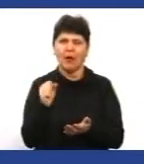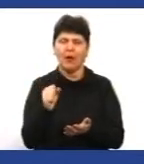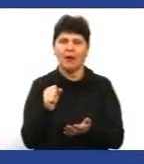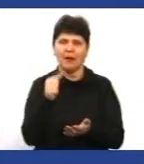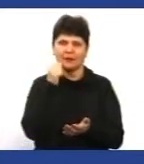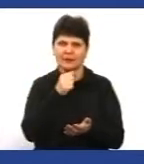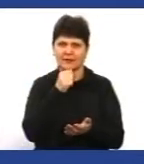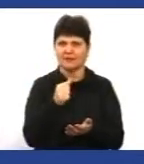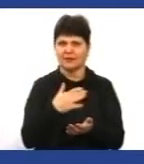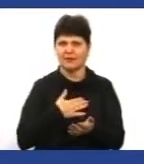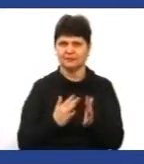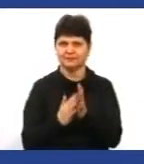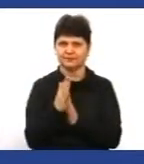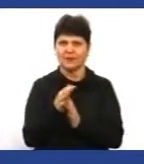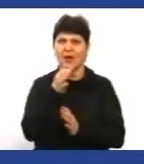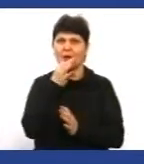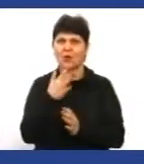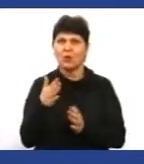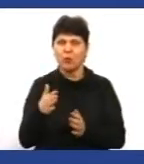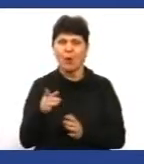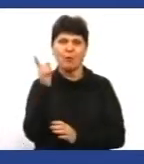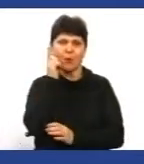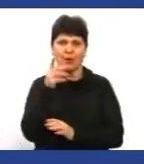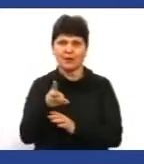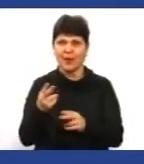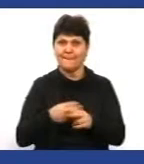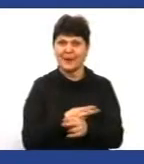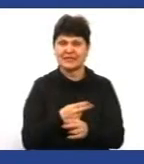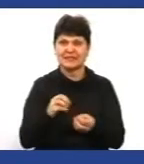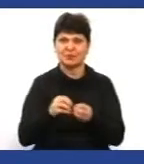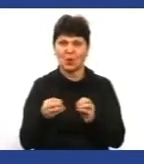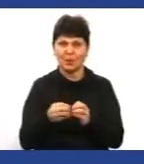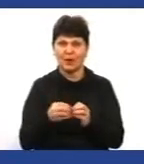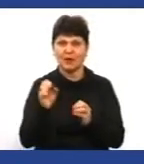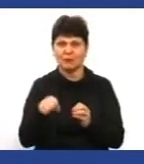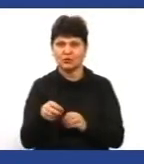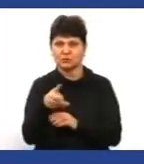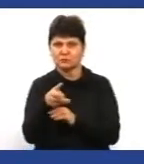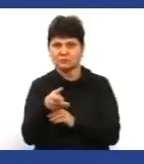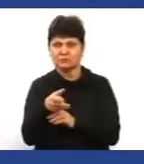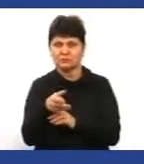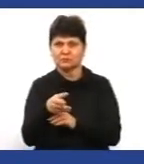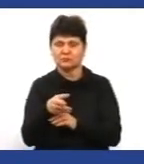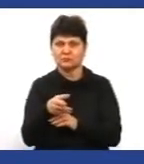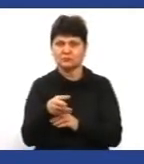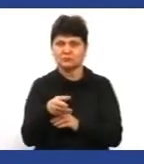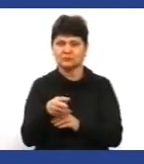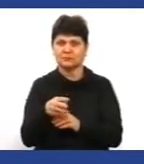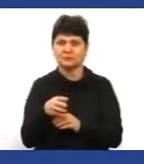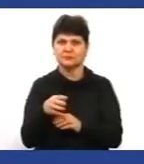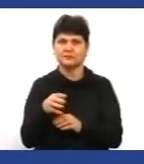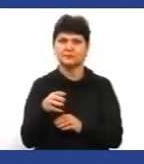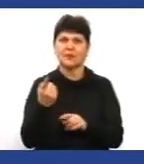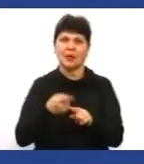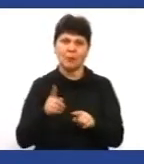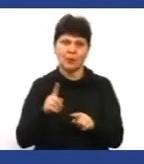розрастає, і по сути на любому мобільному телефоні ви без проблем можете обнашувати любі точки, де встановлені стационарні камери. Тому